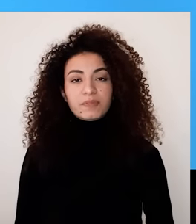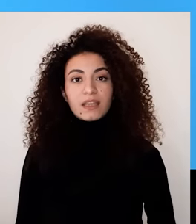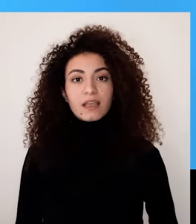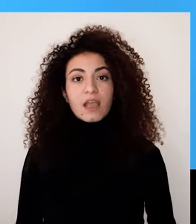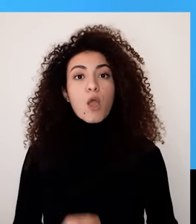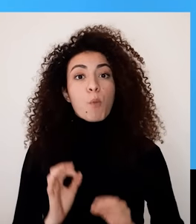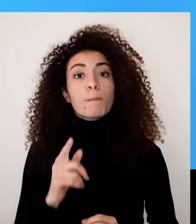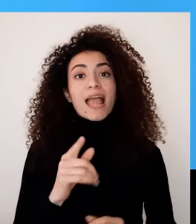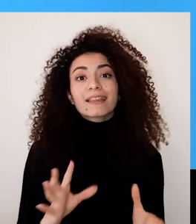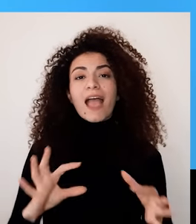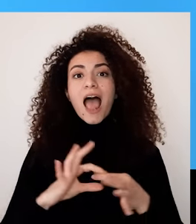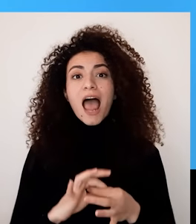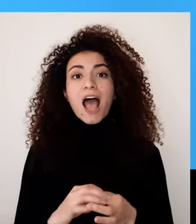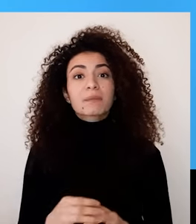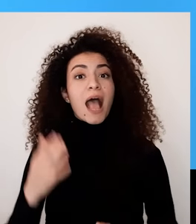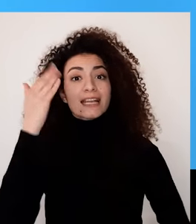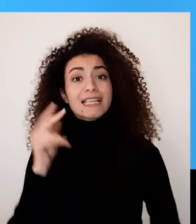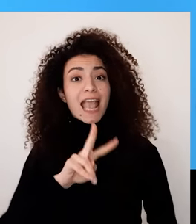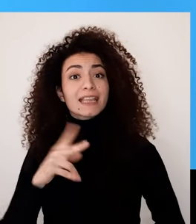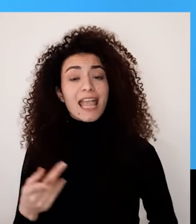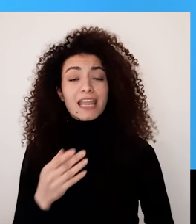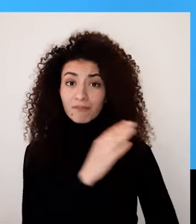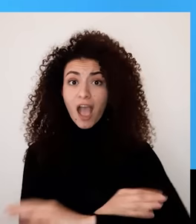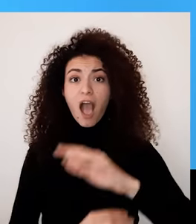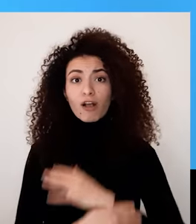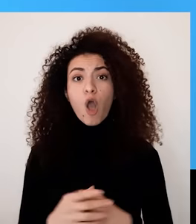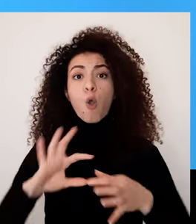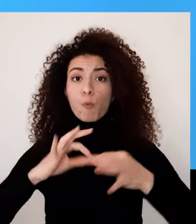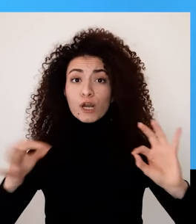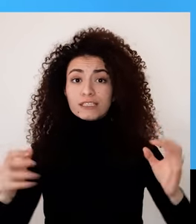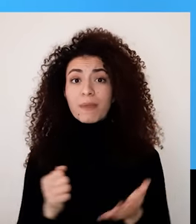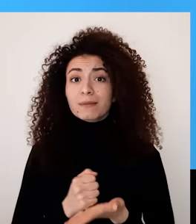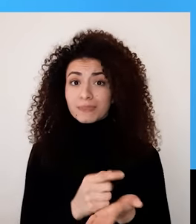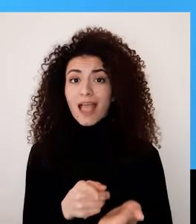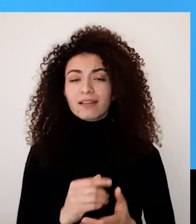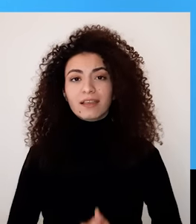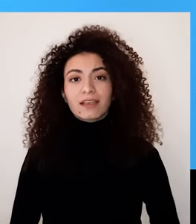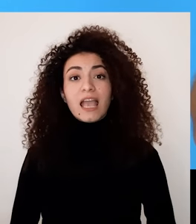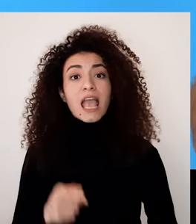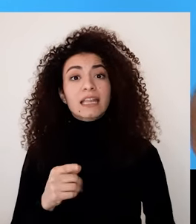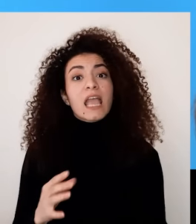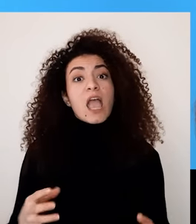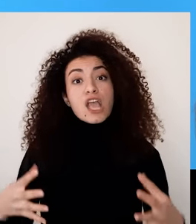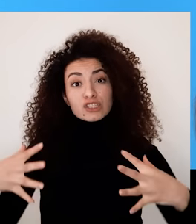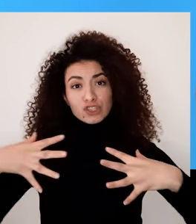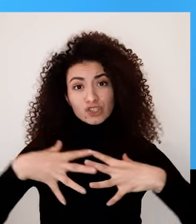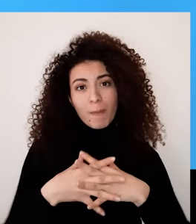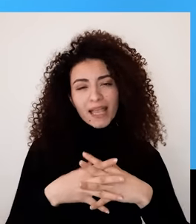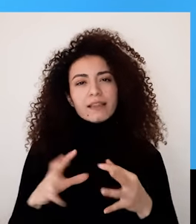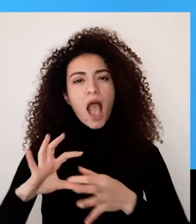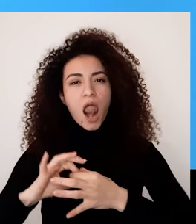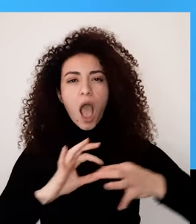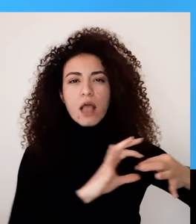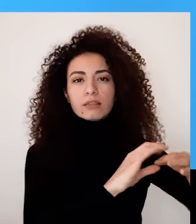صلة بغيرك من إنساء الذات الإعاقة وبجمعيات بتسندك بالمطالبة بحقوقك رح نشوف بالأقسام التالية كيف ممكن تغزي